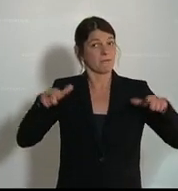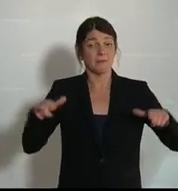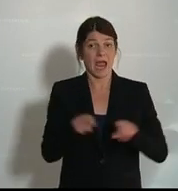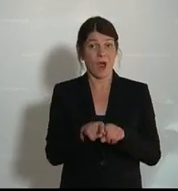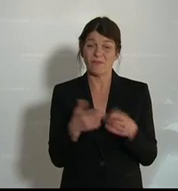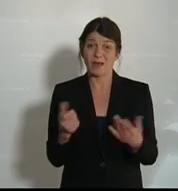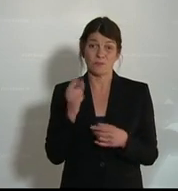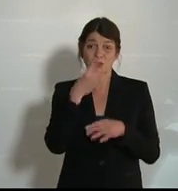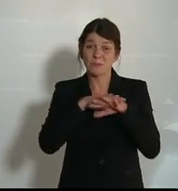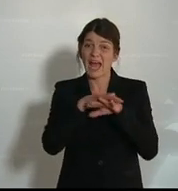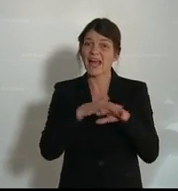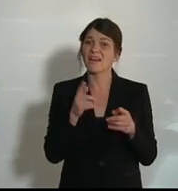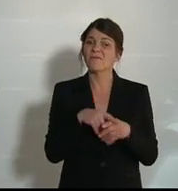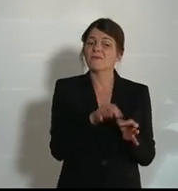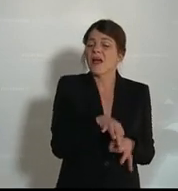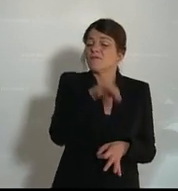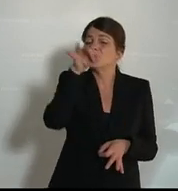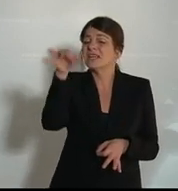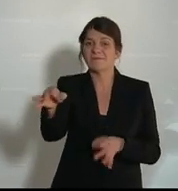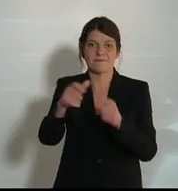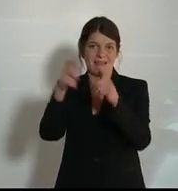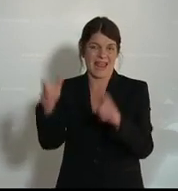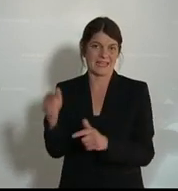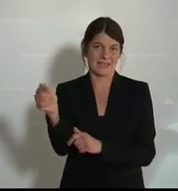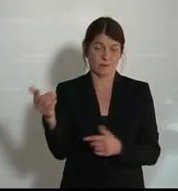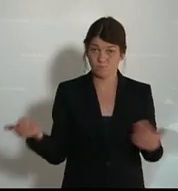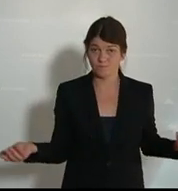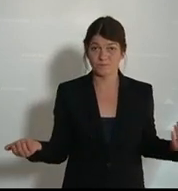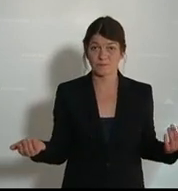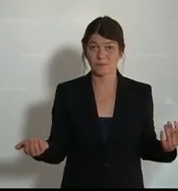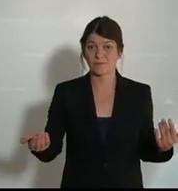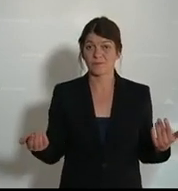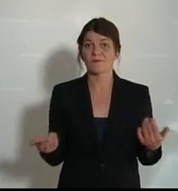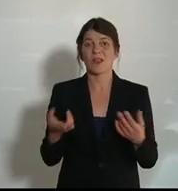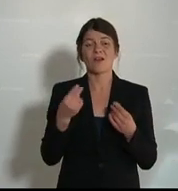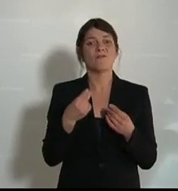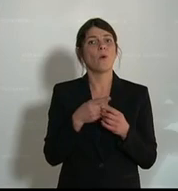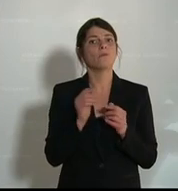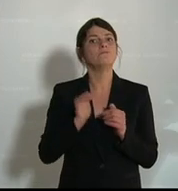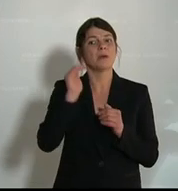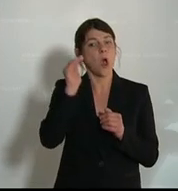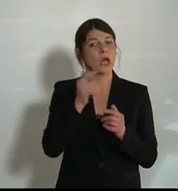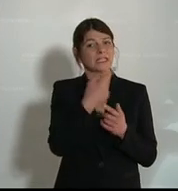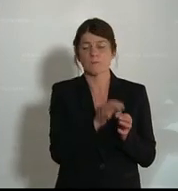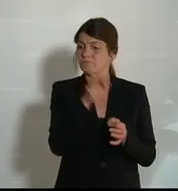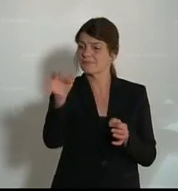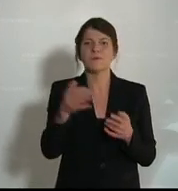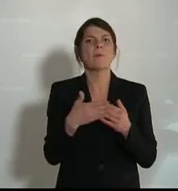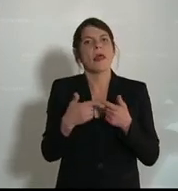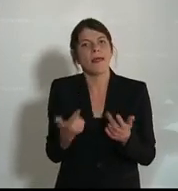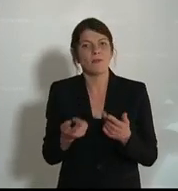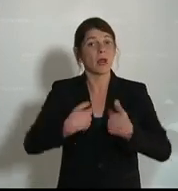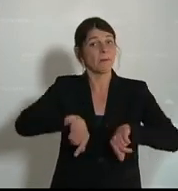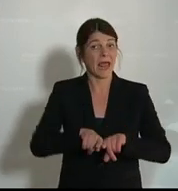gerade im Bereich der ausgegliederten Einrichtungen von Gebietskörperschaften, wie das Länder oder